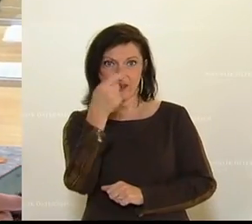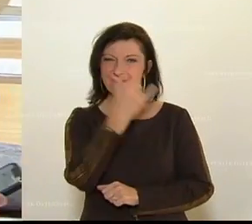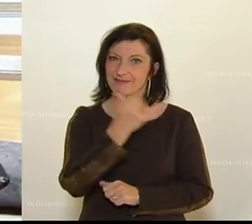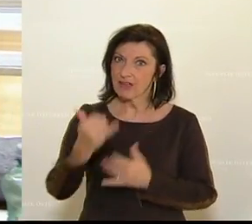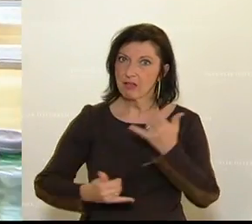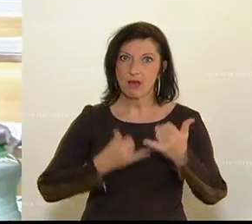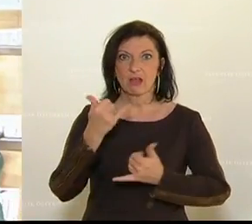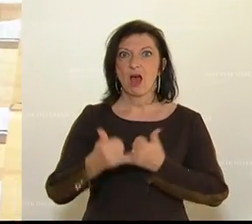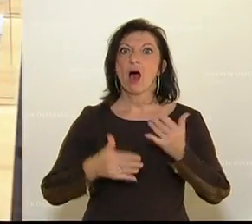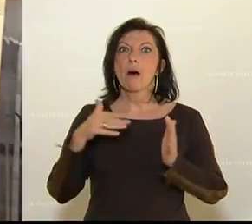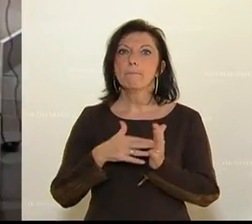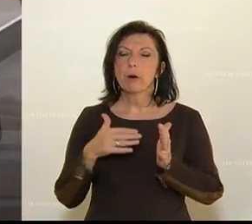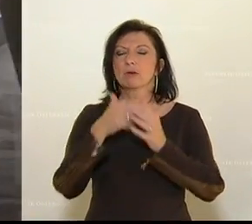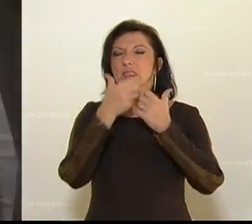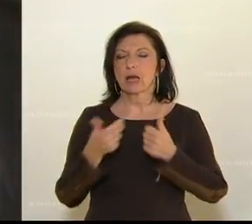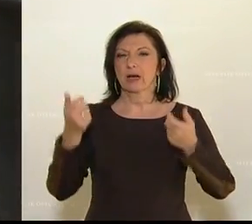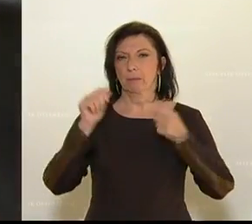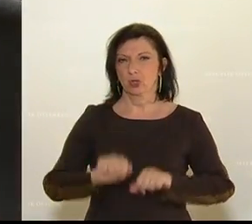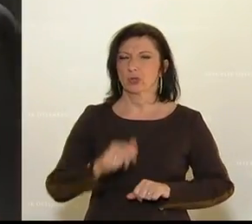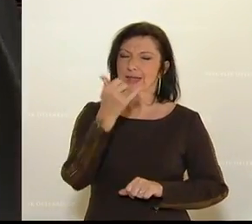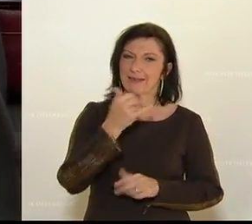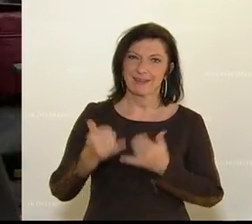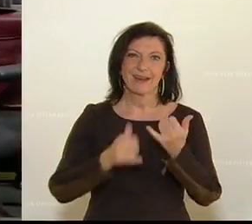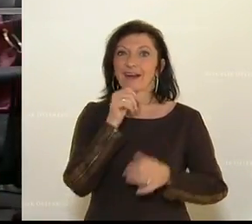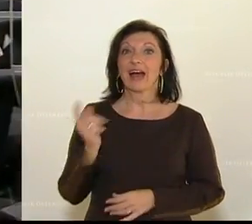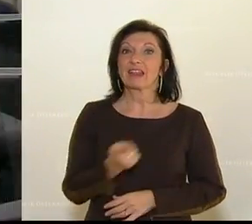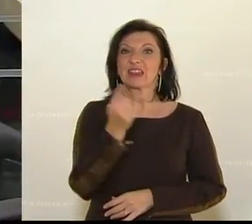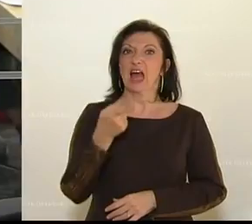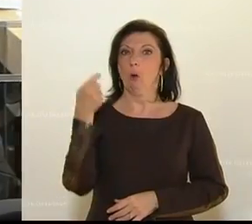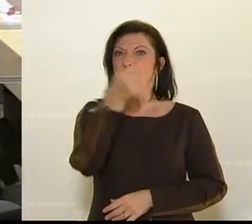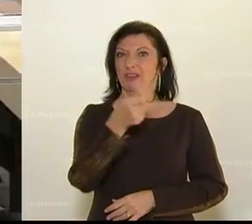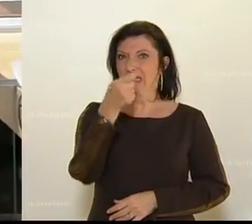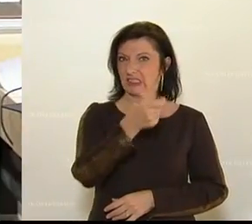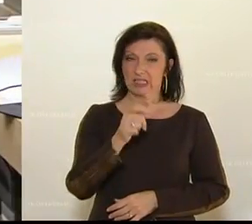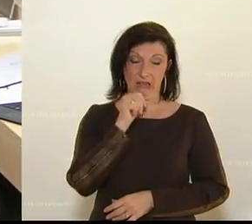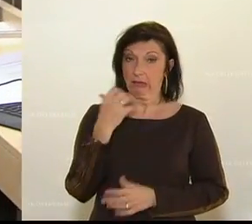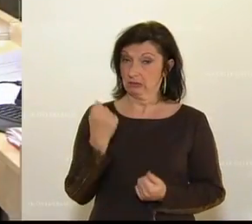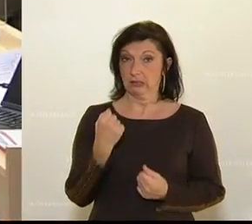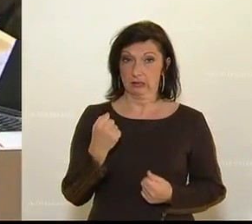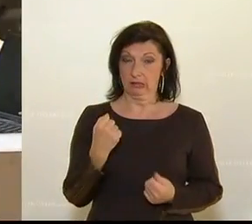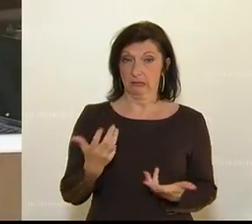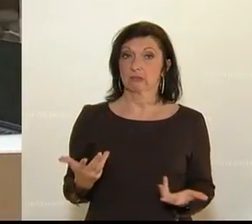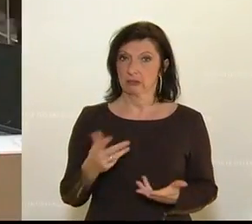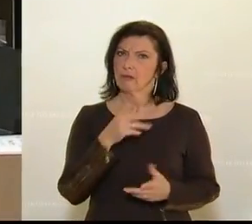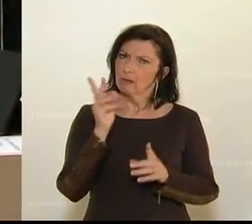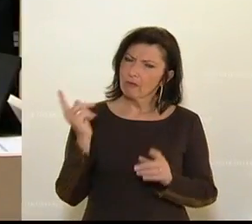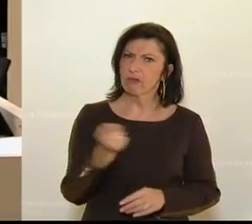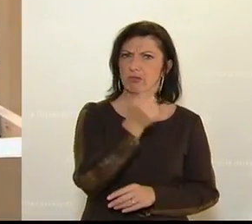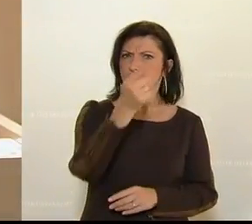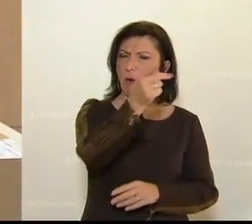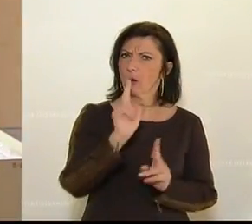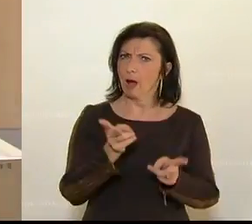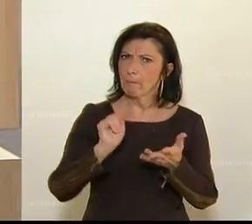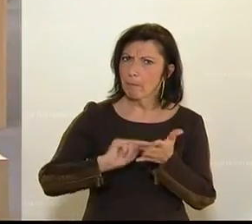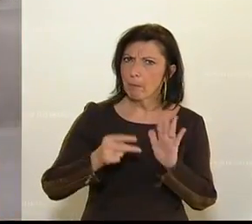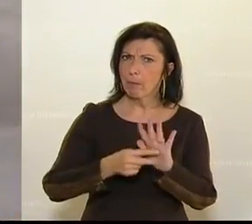neu beschlossen werden. Alljährlich, das heißt, es gibt keine dauerhafte finanzielle Absicherung, damit der VKI langfristig planen kann,